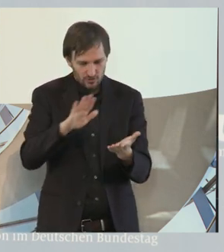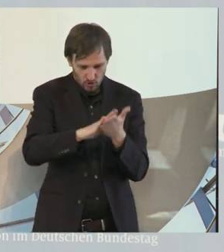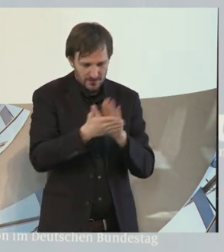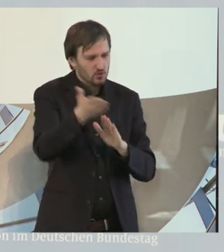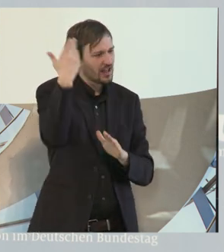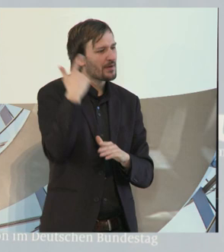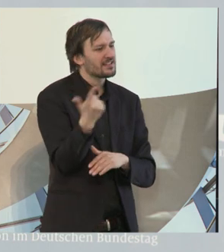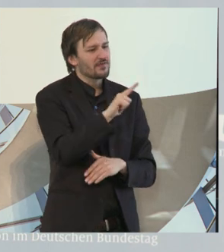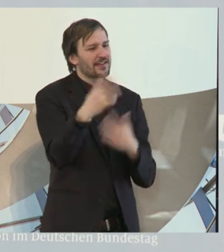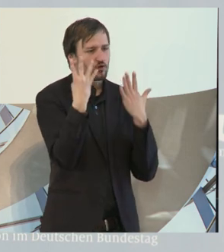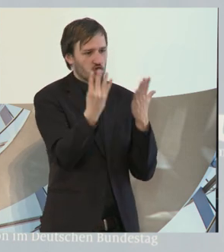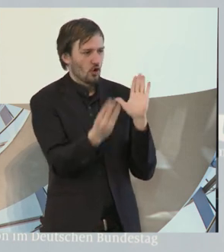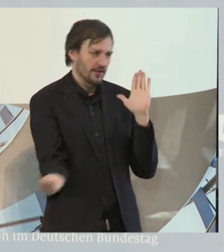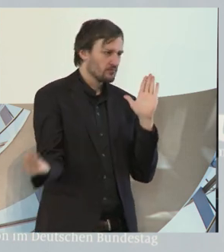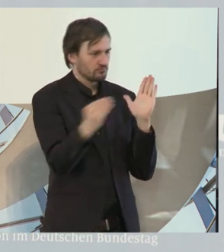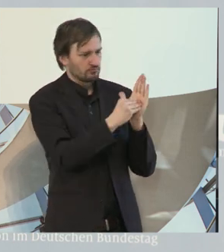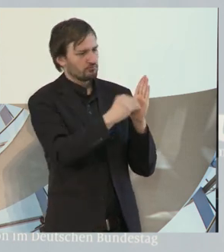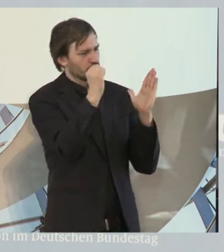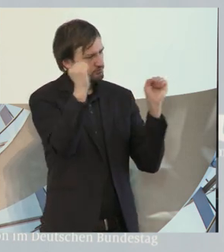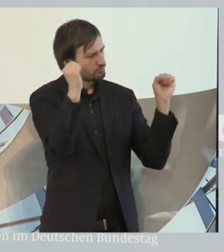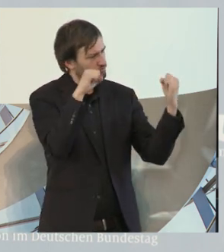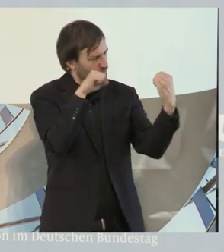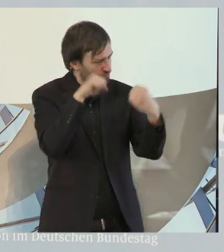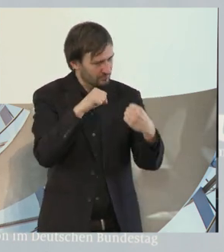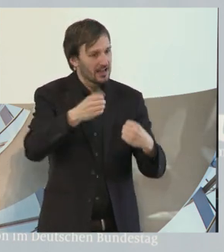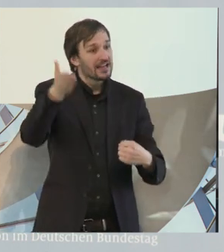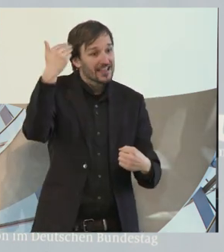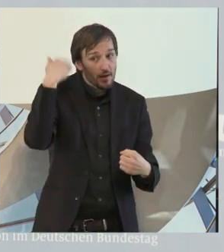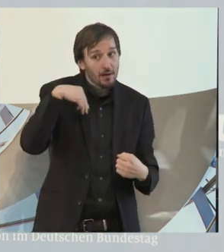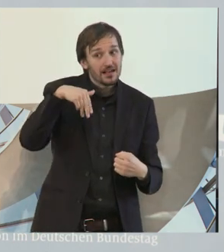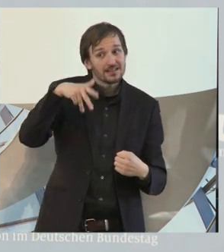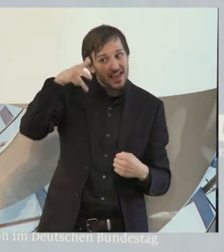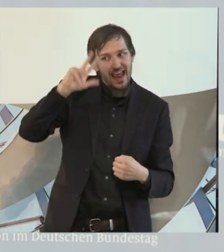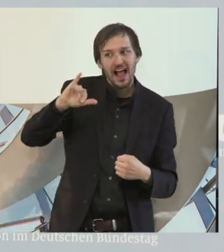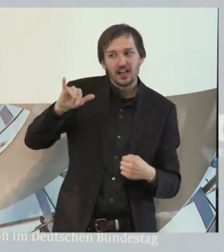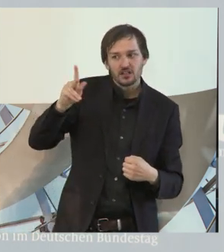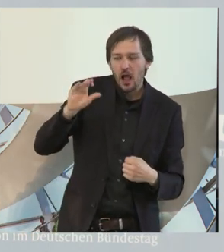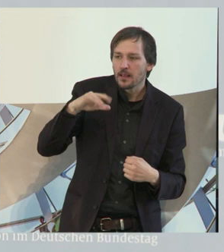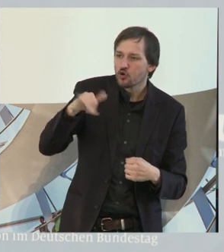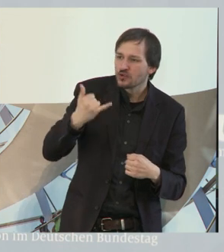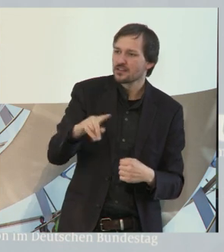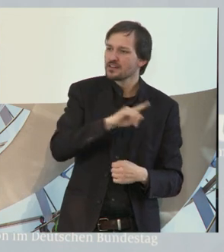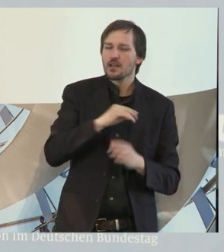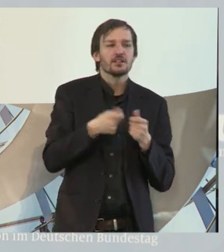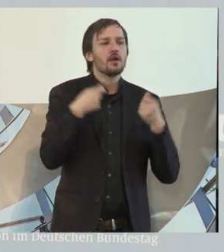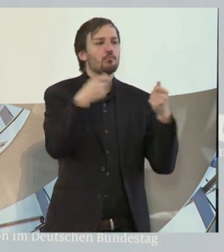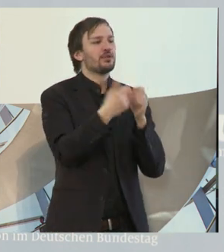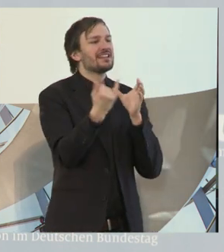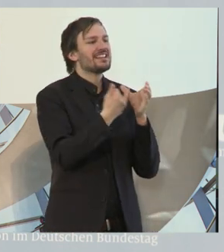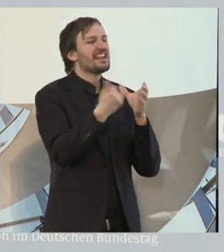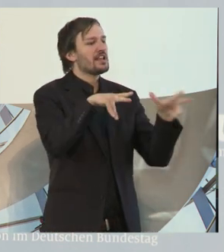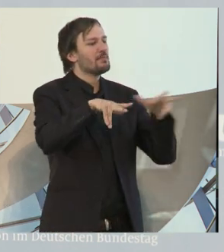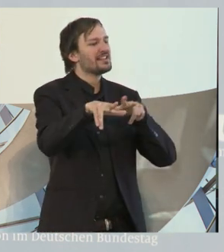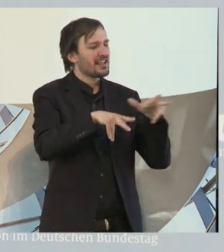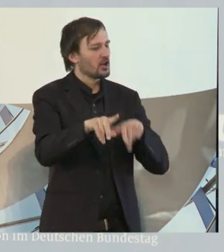2009 war ein wichtiger Meilenstein. Damals, lieber Karl-Josef, war ich als Staatssekretär im Bundesinnenministerium daran